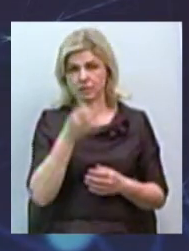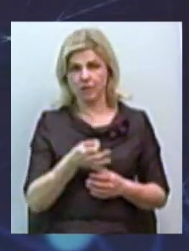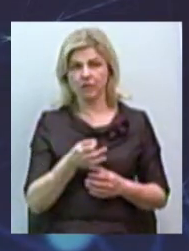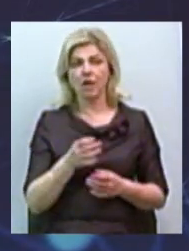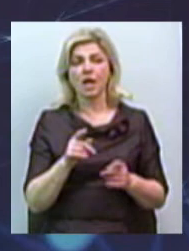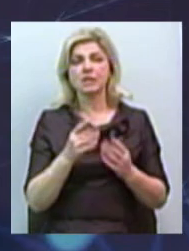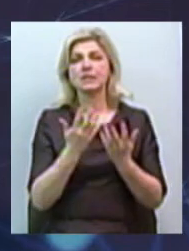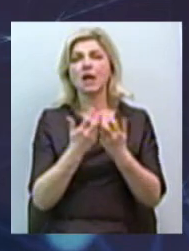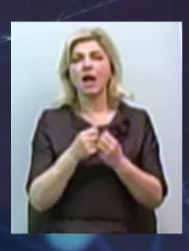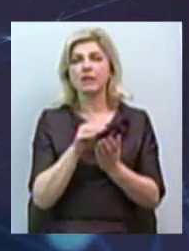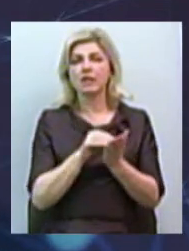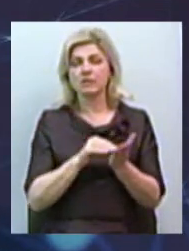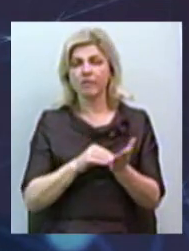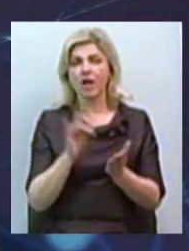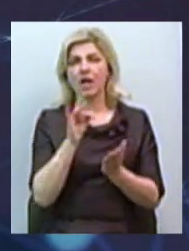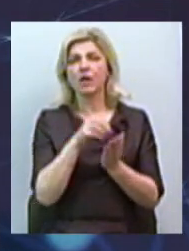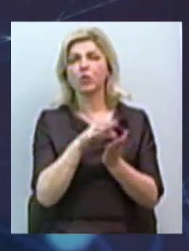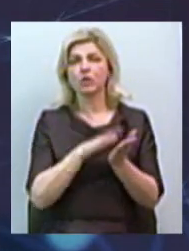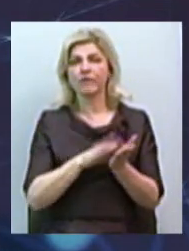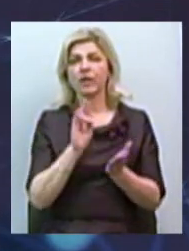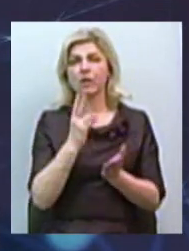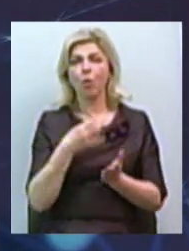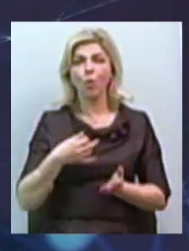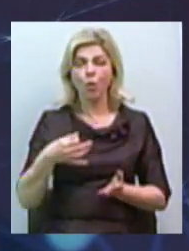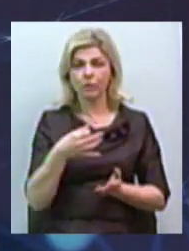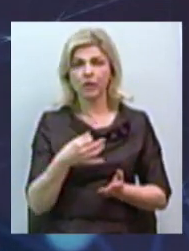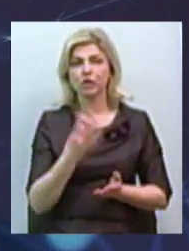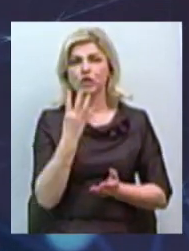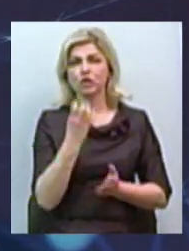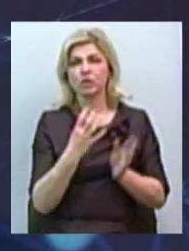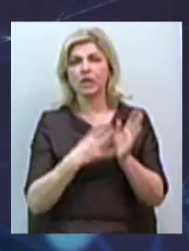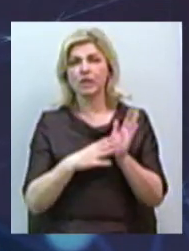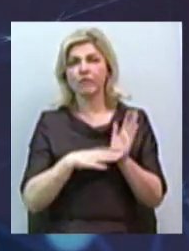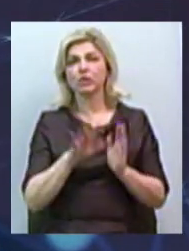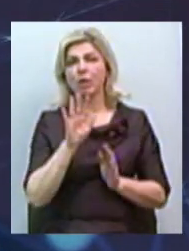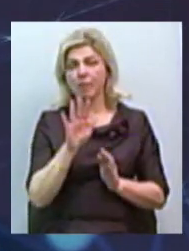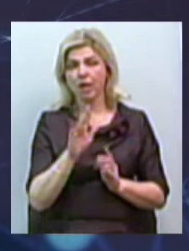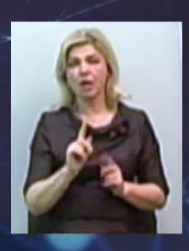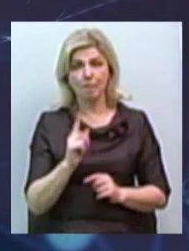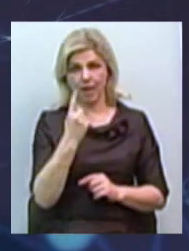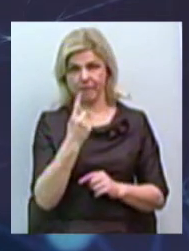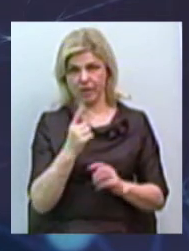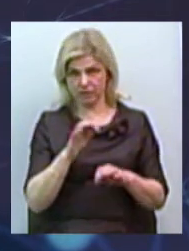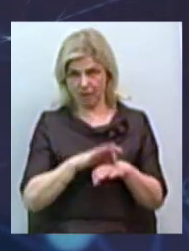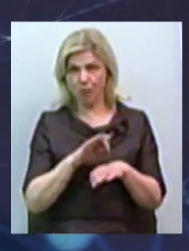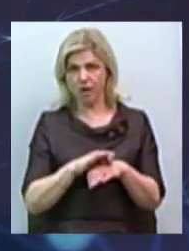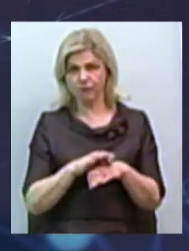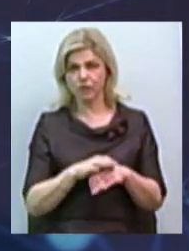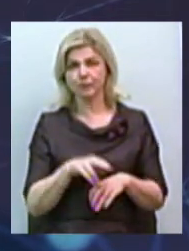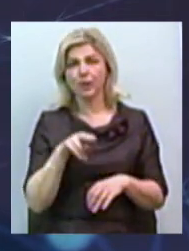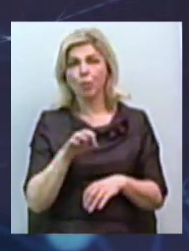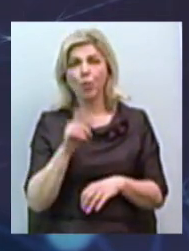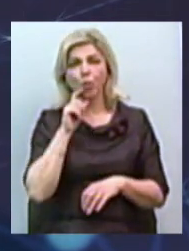Статистика, зареєстровані в Николаївській області, 495 первичних случаїв. Але по